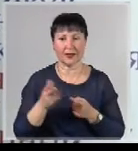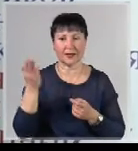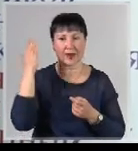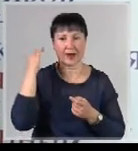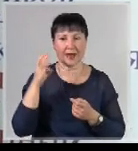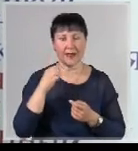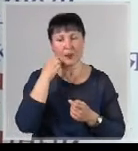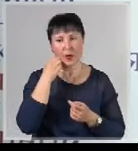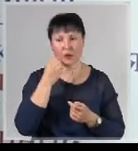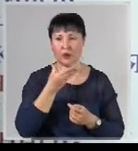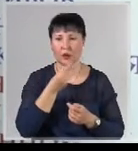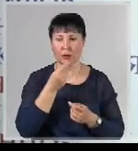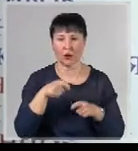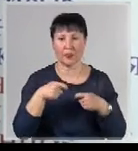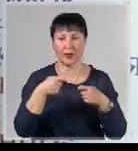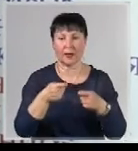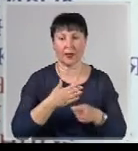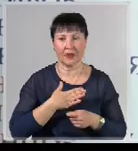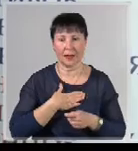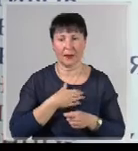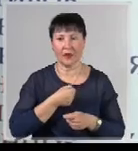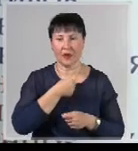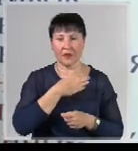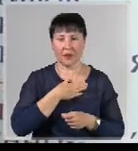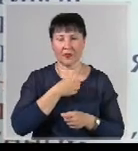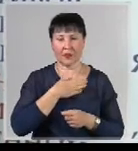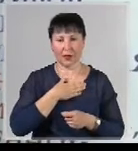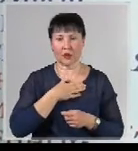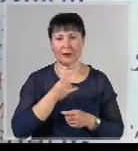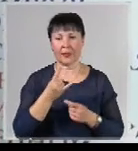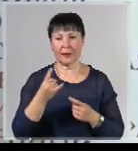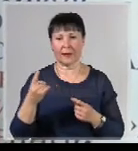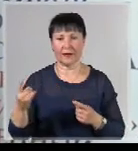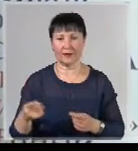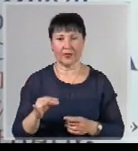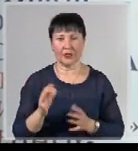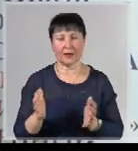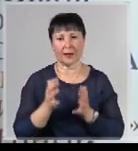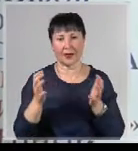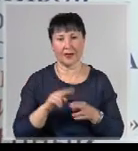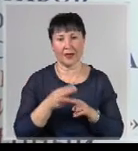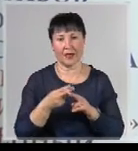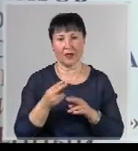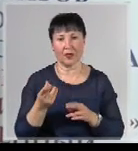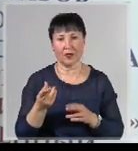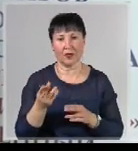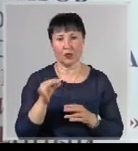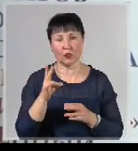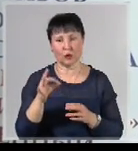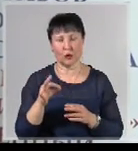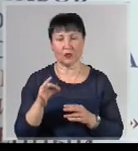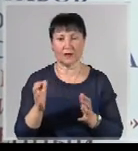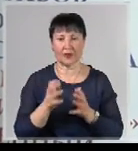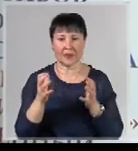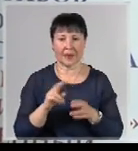Вот бабушек, дедушек передать это нам, более взрослым поколениям, а также нашим уже детям. И сохраняя вот это искусство, сохраняя эти традиции,